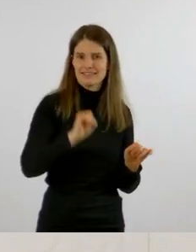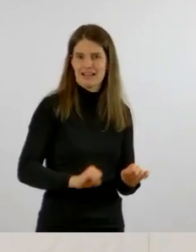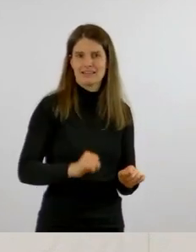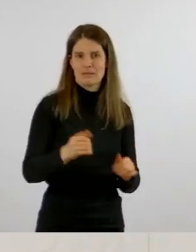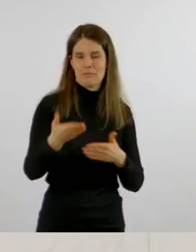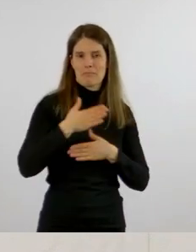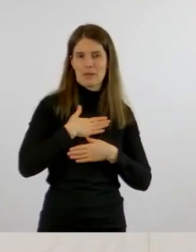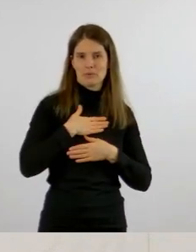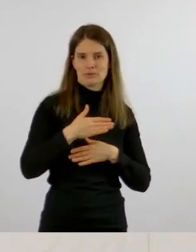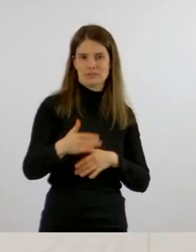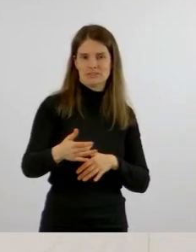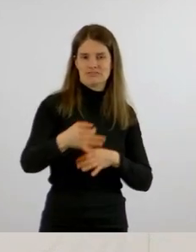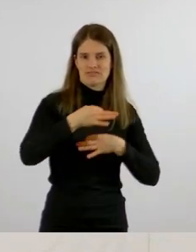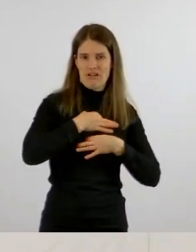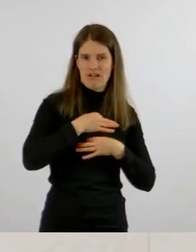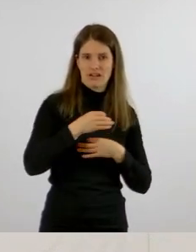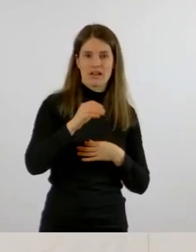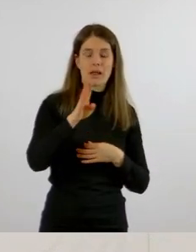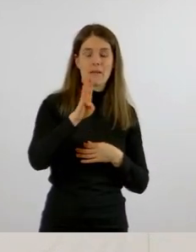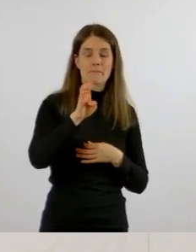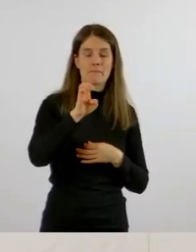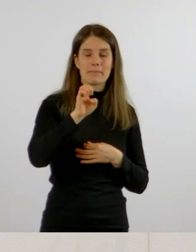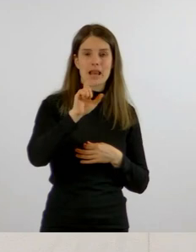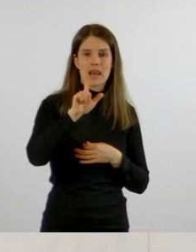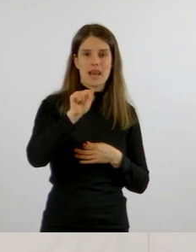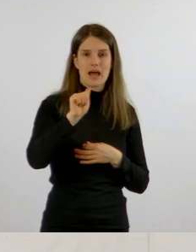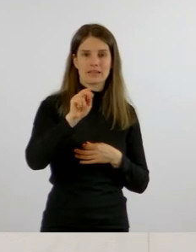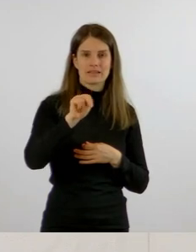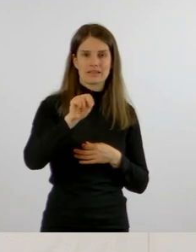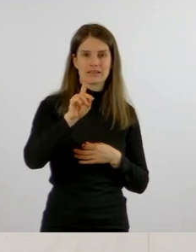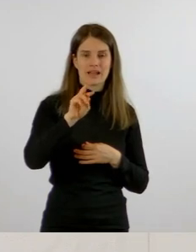blandratung.blk.de